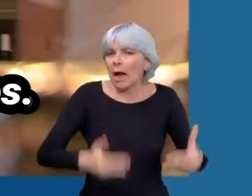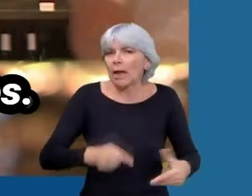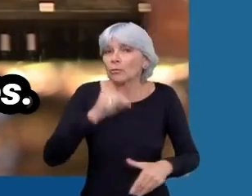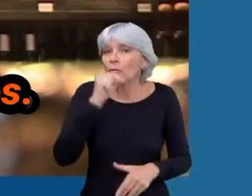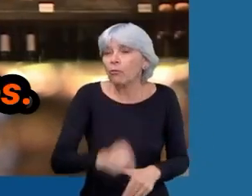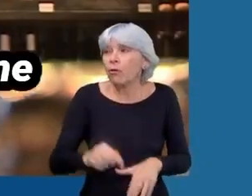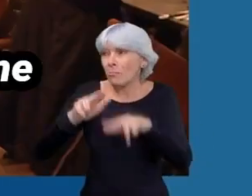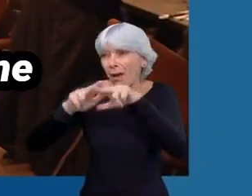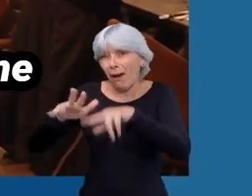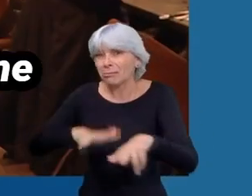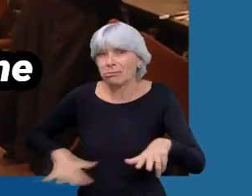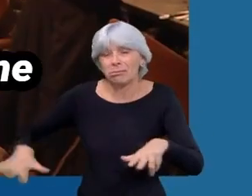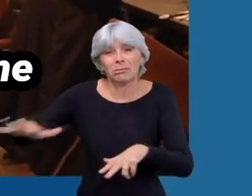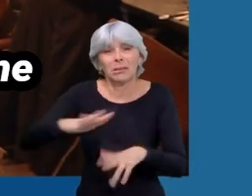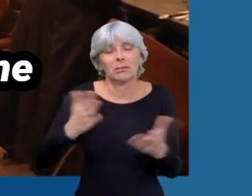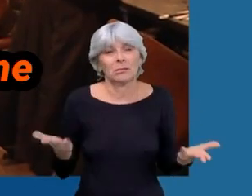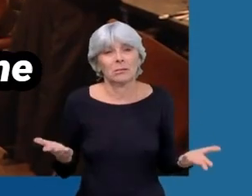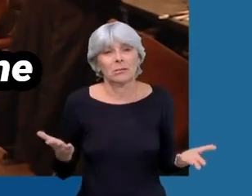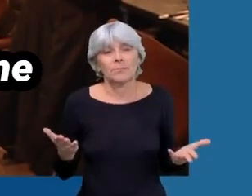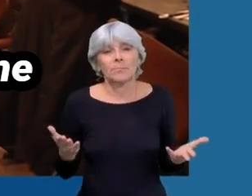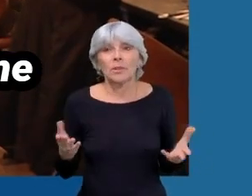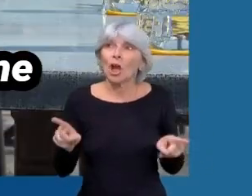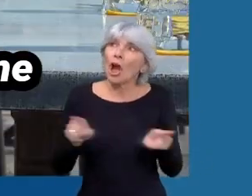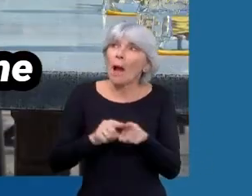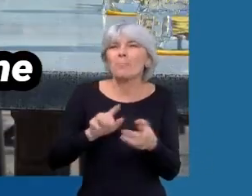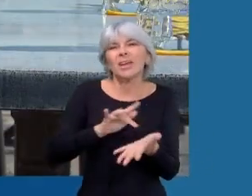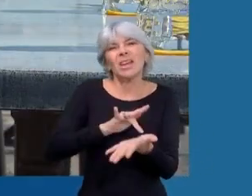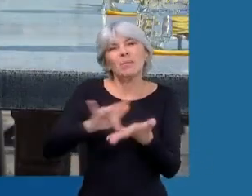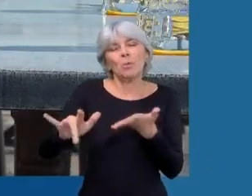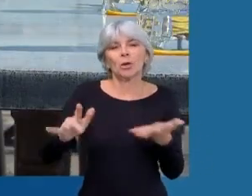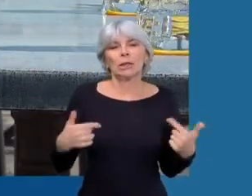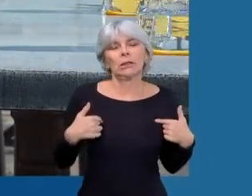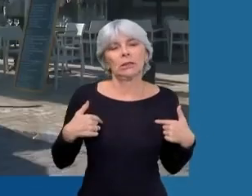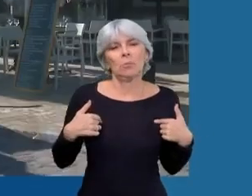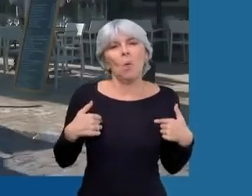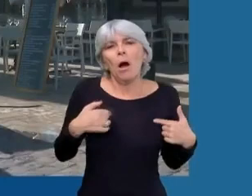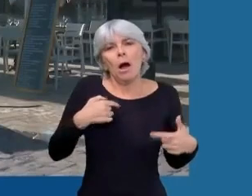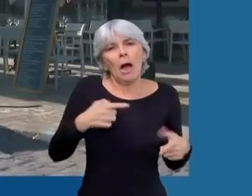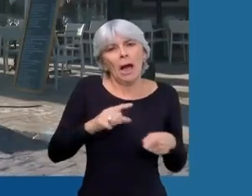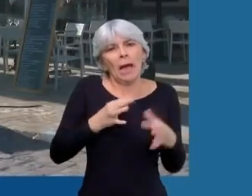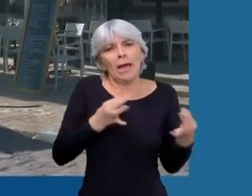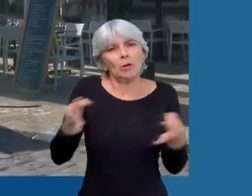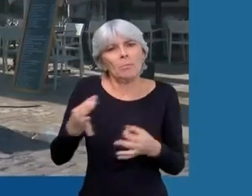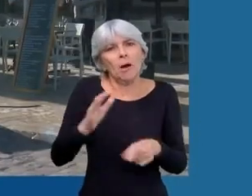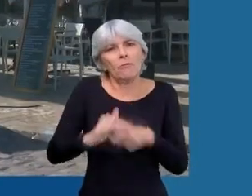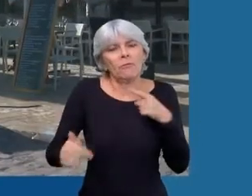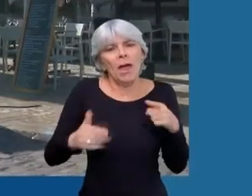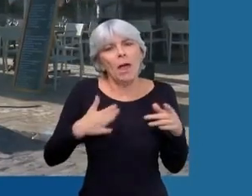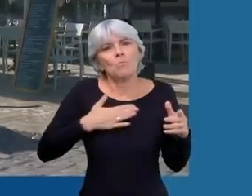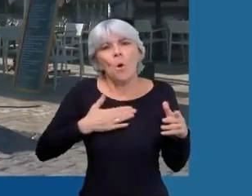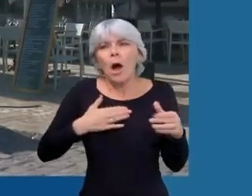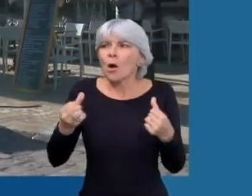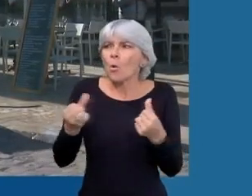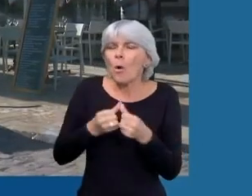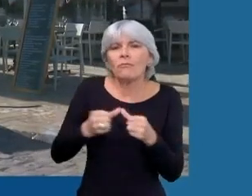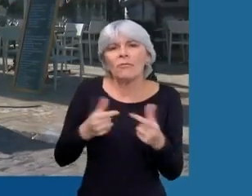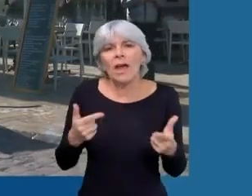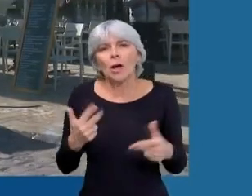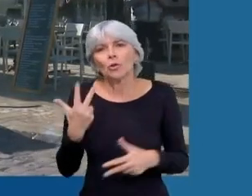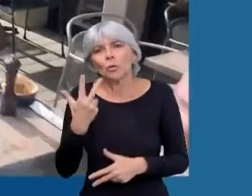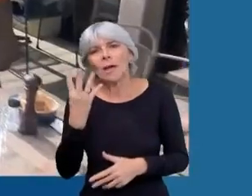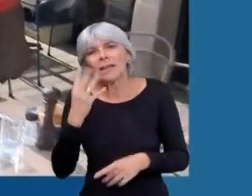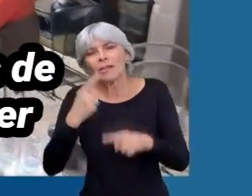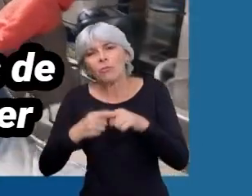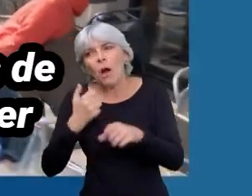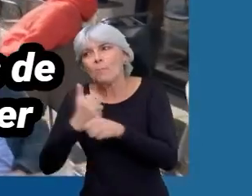Mais pour tous les autres, il y a comme une hypocrisie à être obligé. Moi, je le fais régulièrement. Régulièrement, dans ma circonscription, au moins trois ou